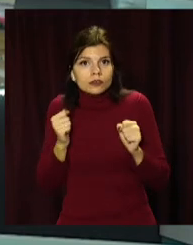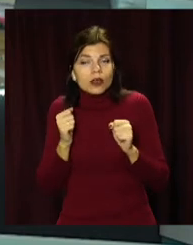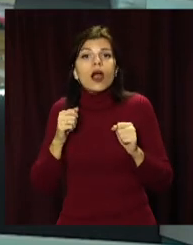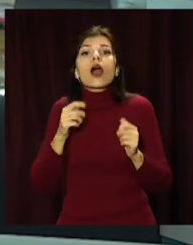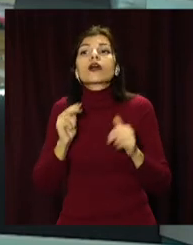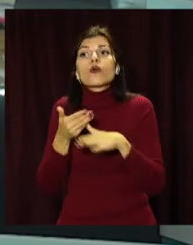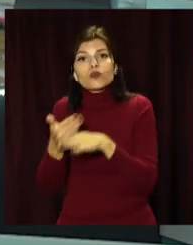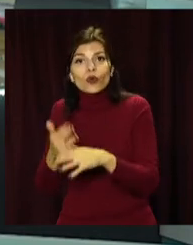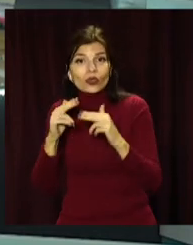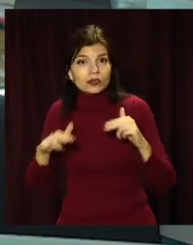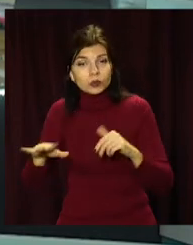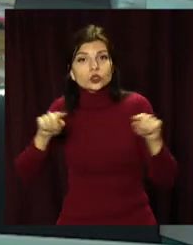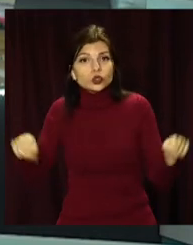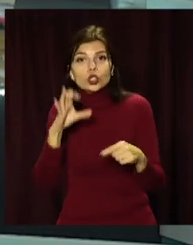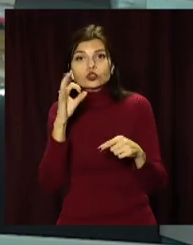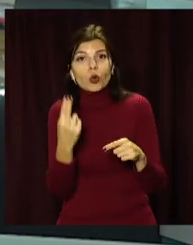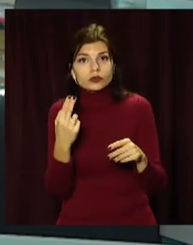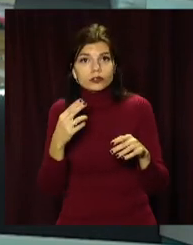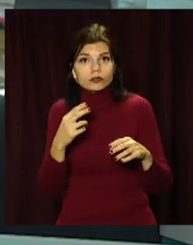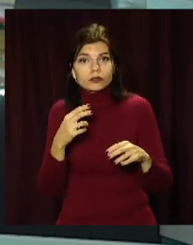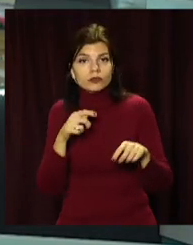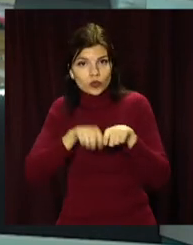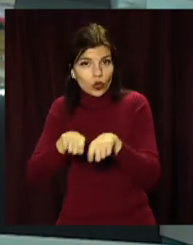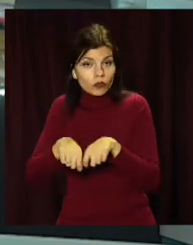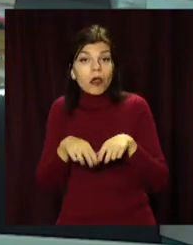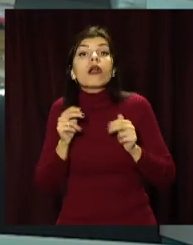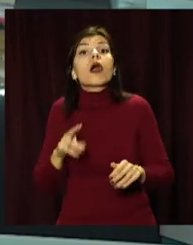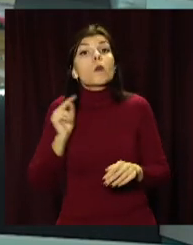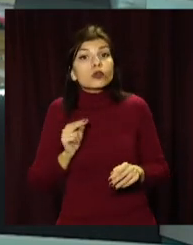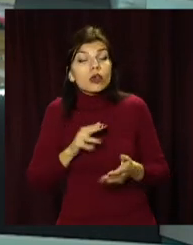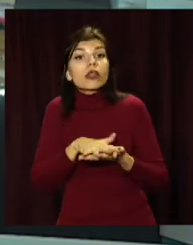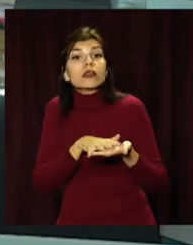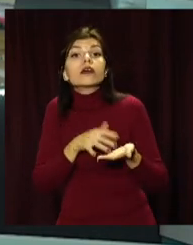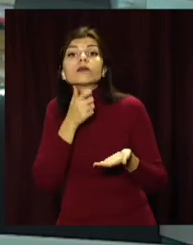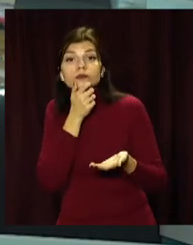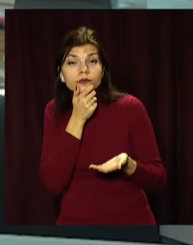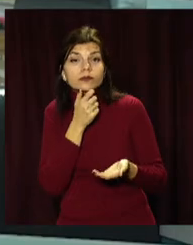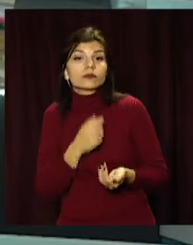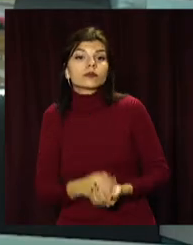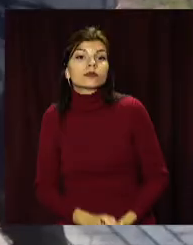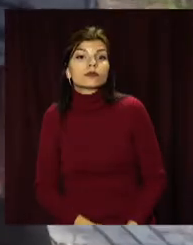та надати допомогу, у Дніпрі створили соціальний патруль. Як і коли він працює – у наступному сюжеті.